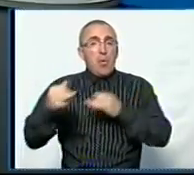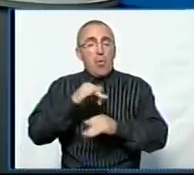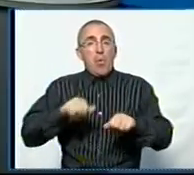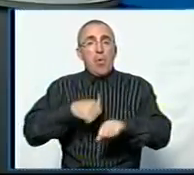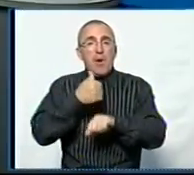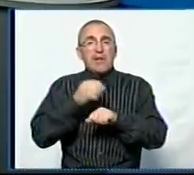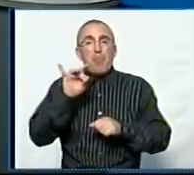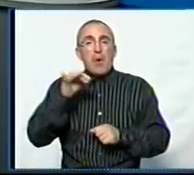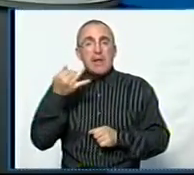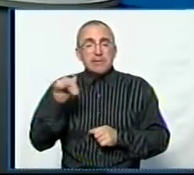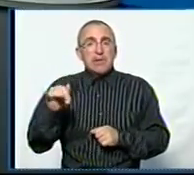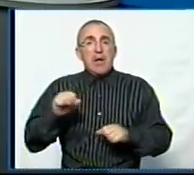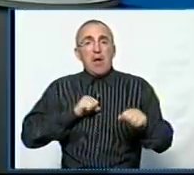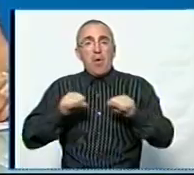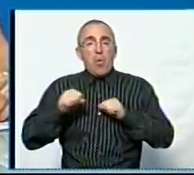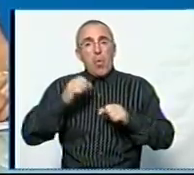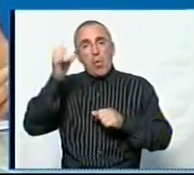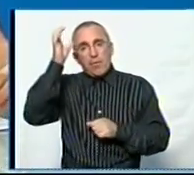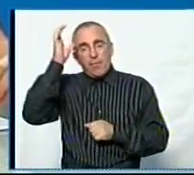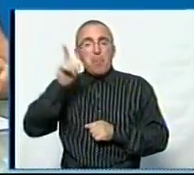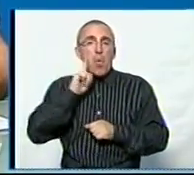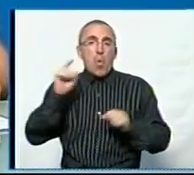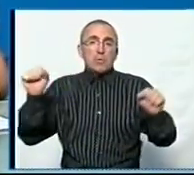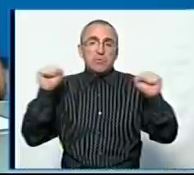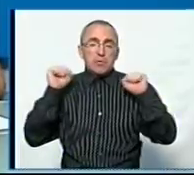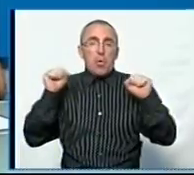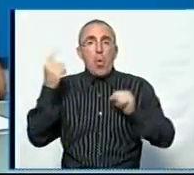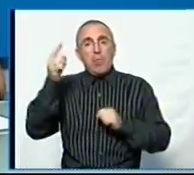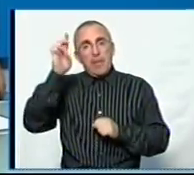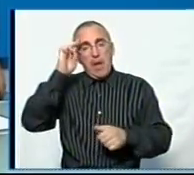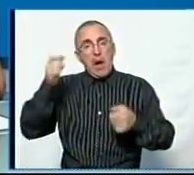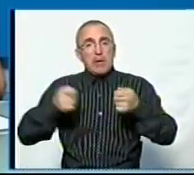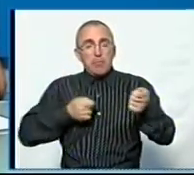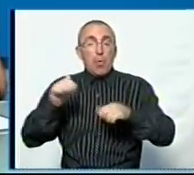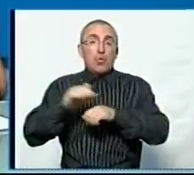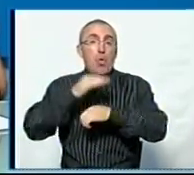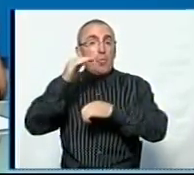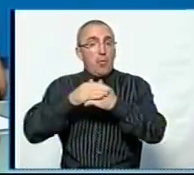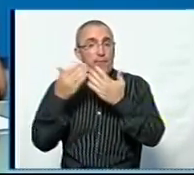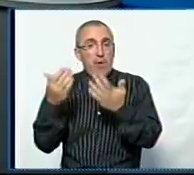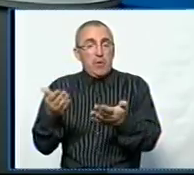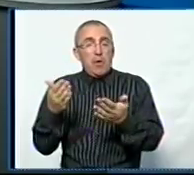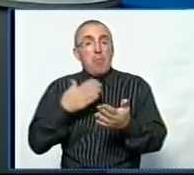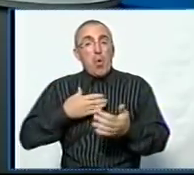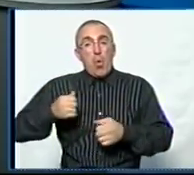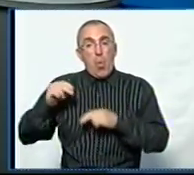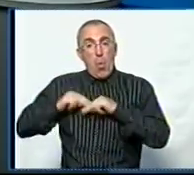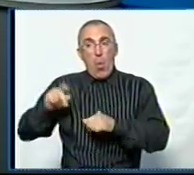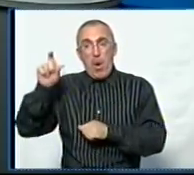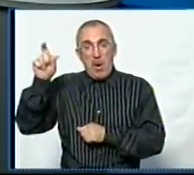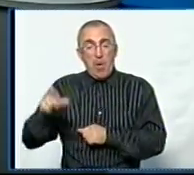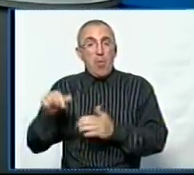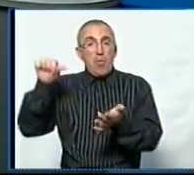Володимиром Табуранським, начальником управління освіти, науки, молоді та спорту. Облдержадміністрації, добрий вечір. Доброго вечора. Мої колеги побували